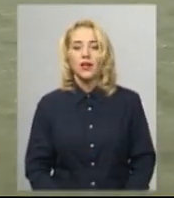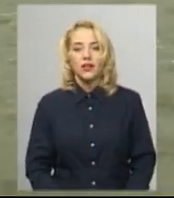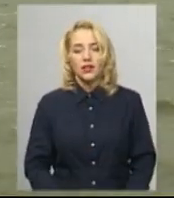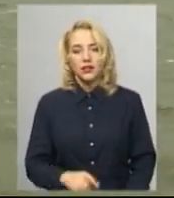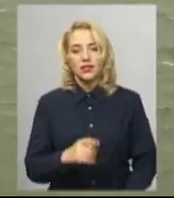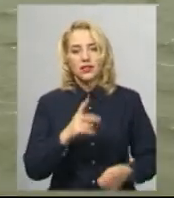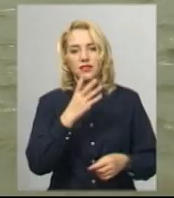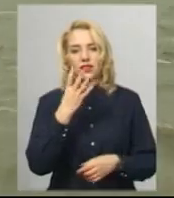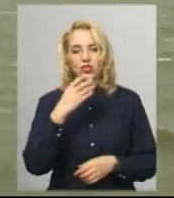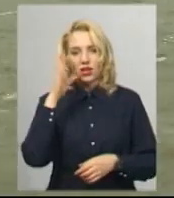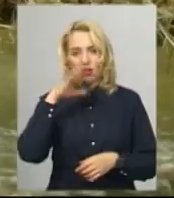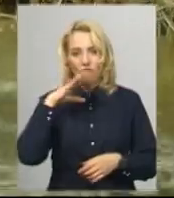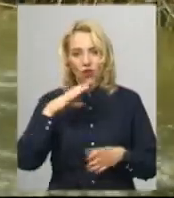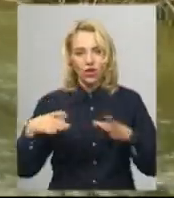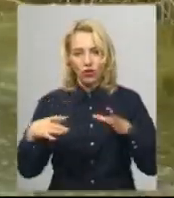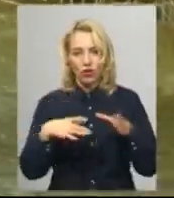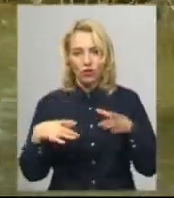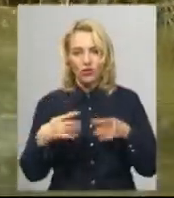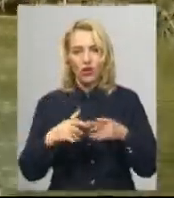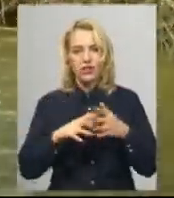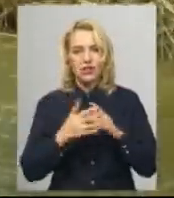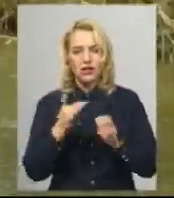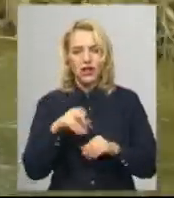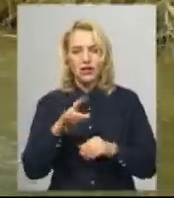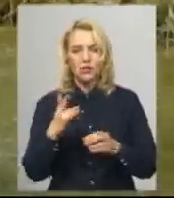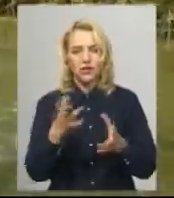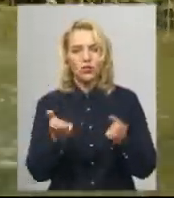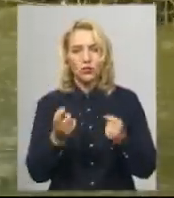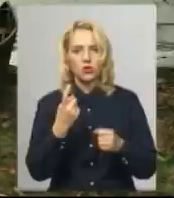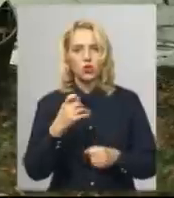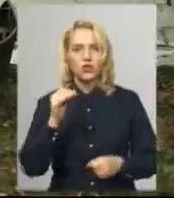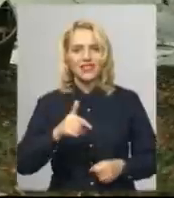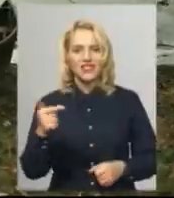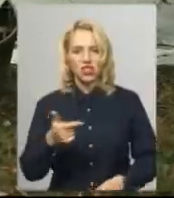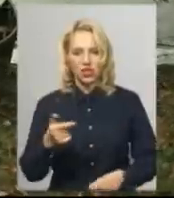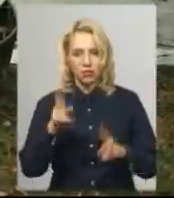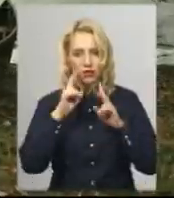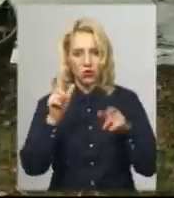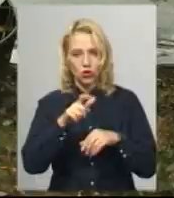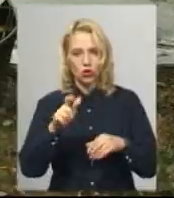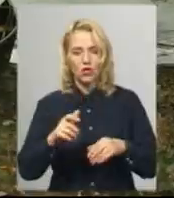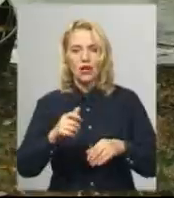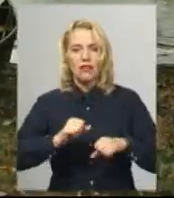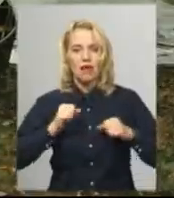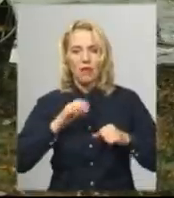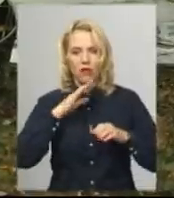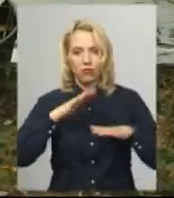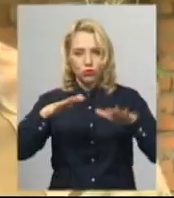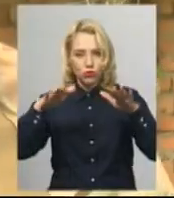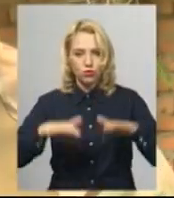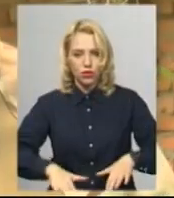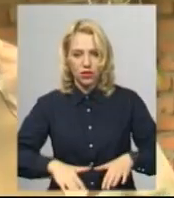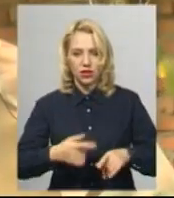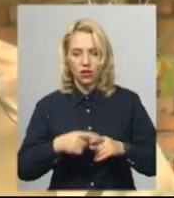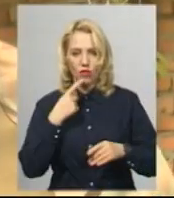Куклінського, за чотири водні об'єкти щорічно сільрада має отримувати щонайменше 100 тисяч гривень. Невідомі особи намагалися спустити воду в одному зі ставків, каже